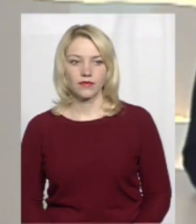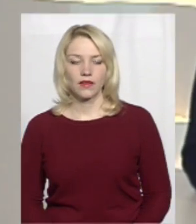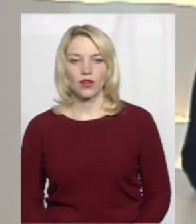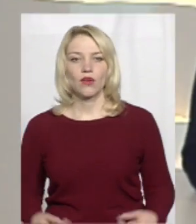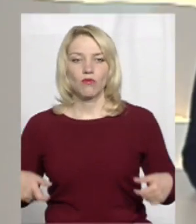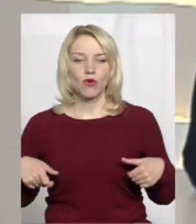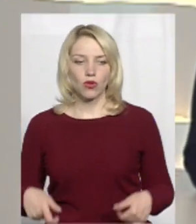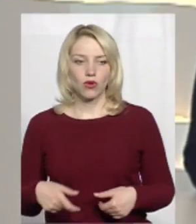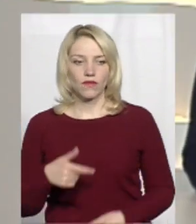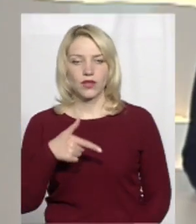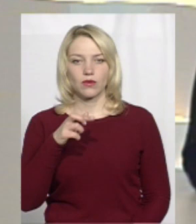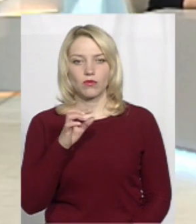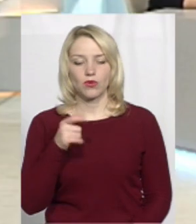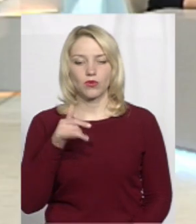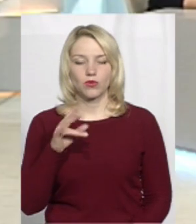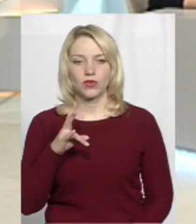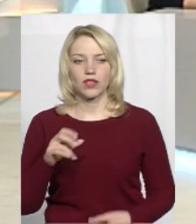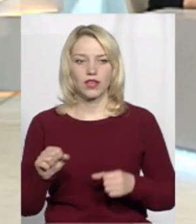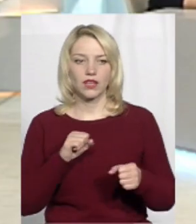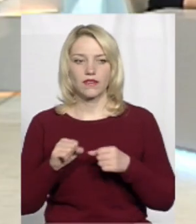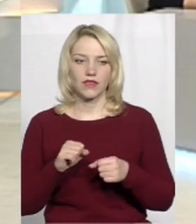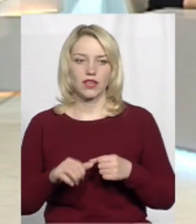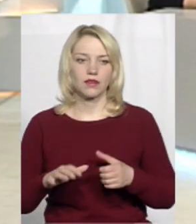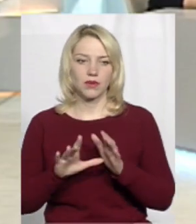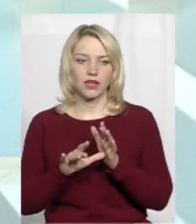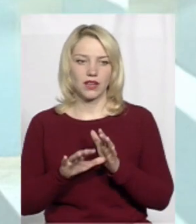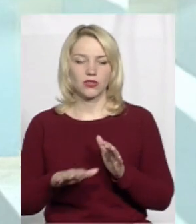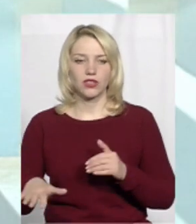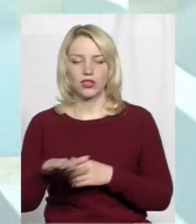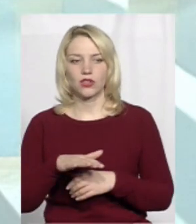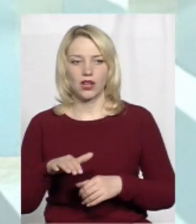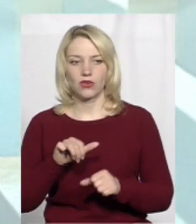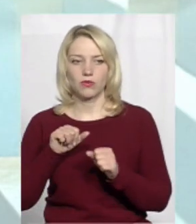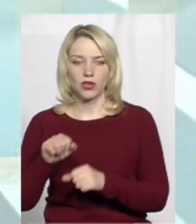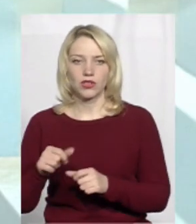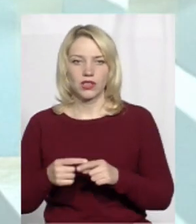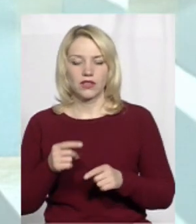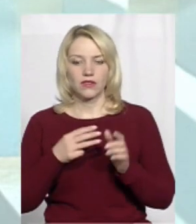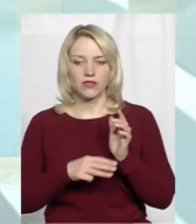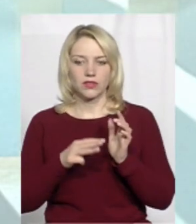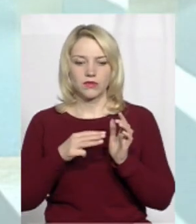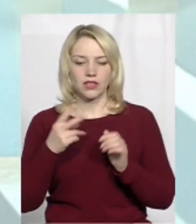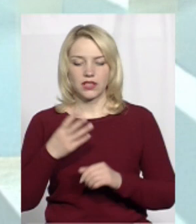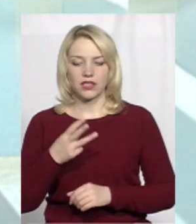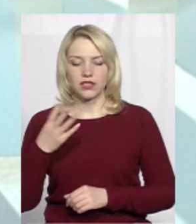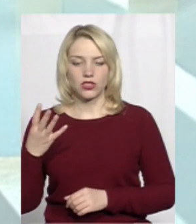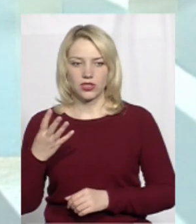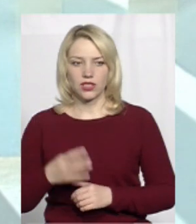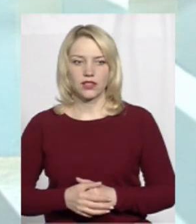Полковник Ігор Бугун, керівник бригади територіальної оборони військової частини 7034